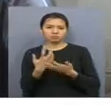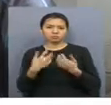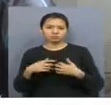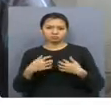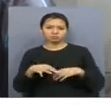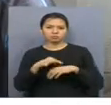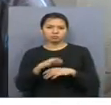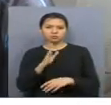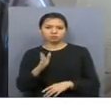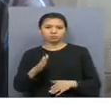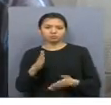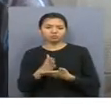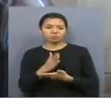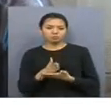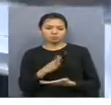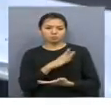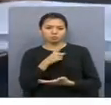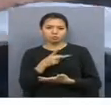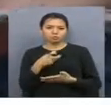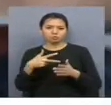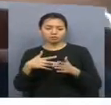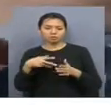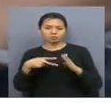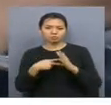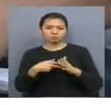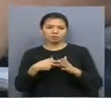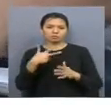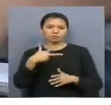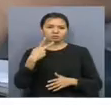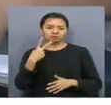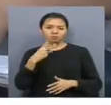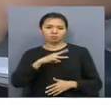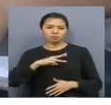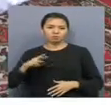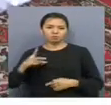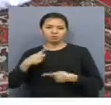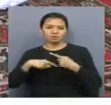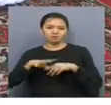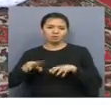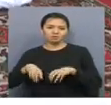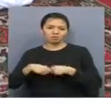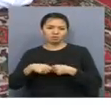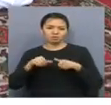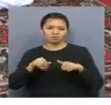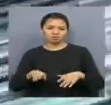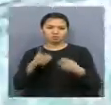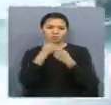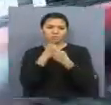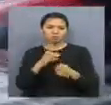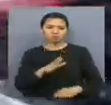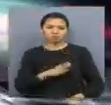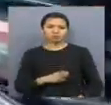жүргізді. Тіпті 135 отбасыға жалпы құны 32 миллион тенгені қайтары өте істеген шешім шығарыман.